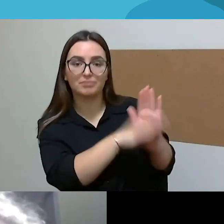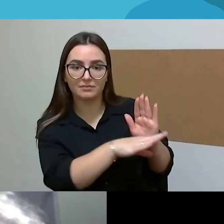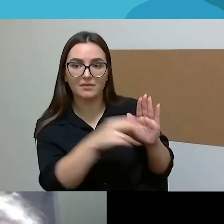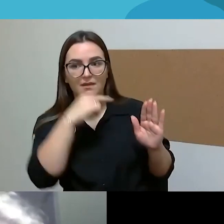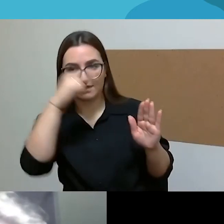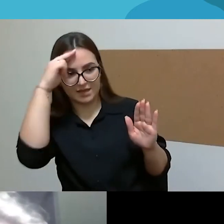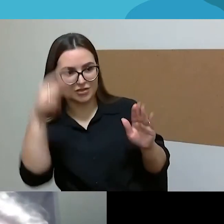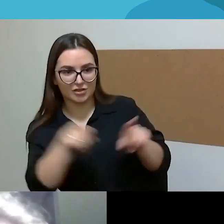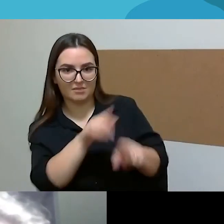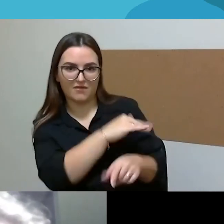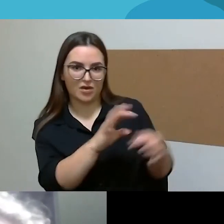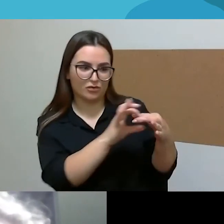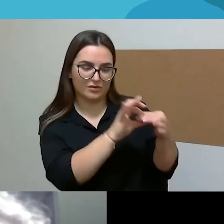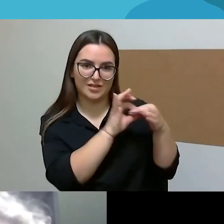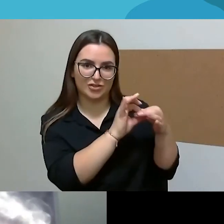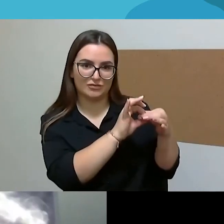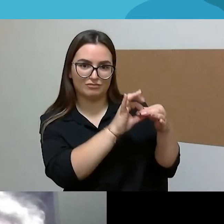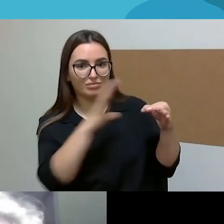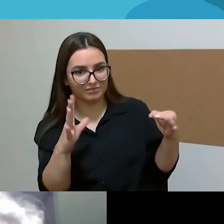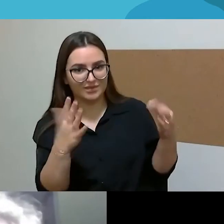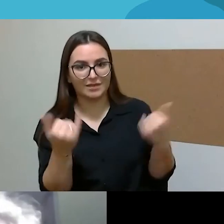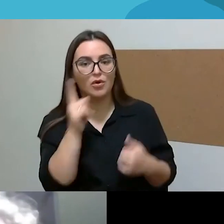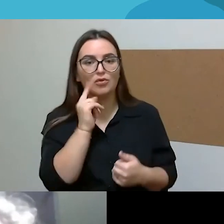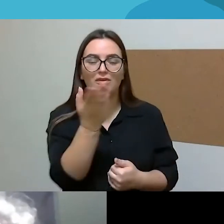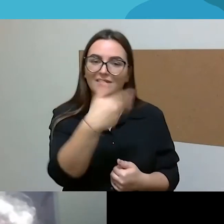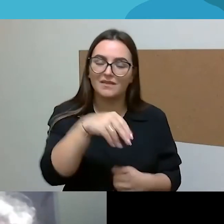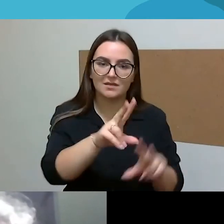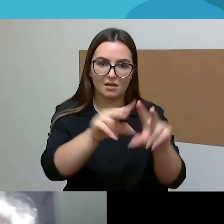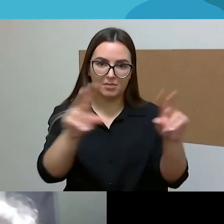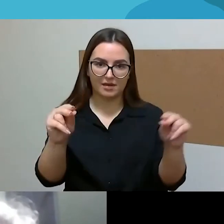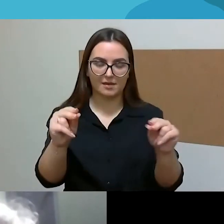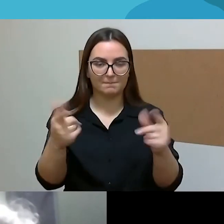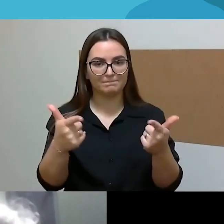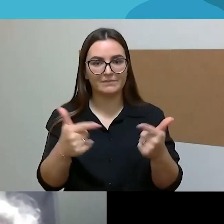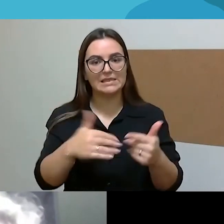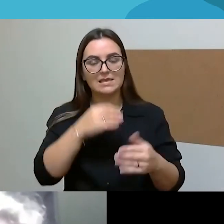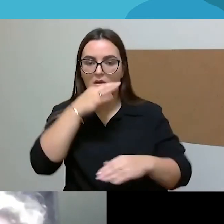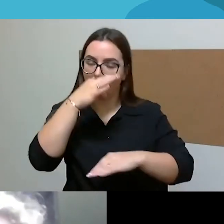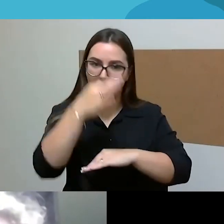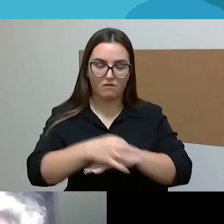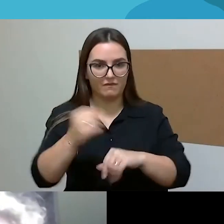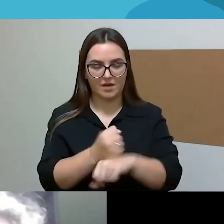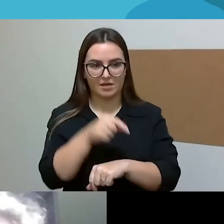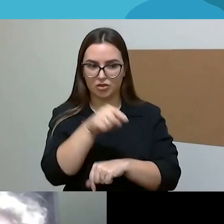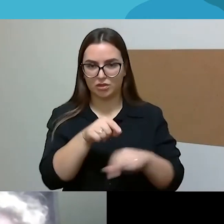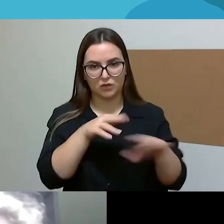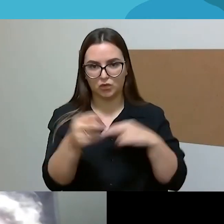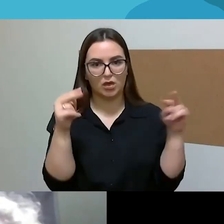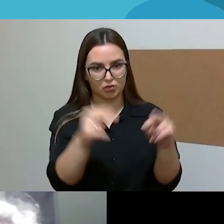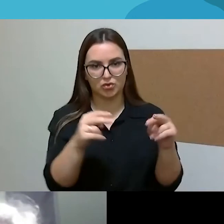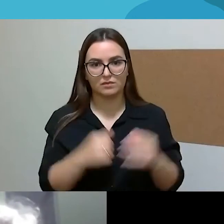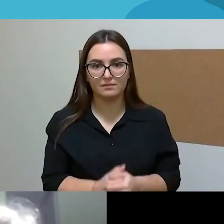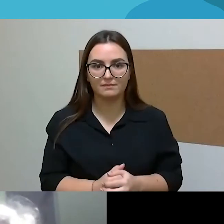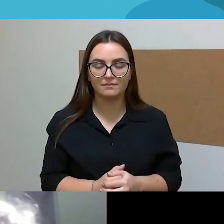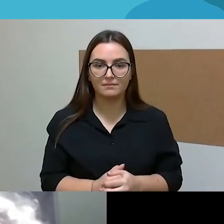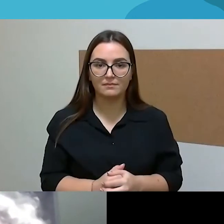Tai kažkaip aš visie mums palinkėčiau, kažkaip labiau liktos brandos judėti. Ir turbūt šitoj